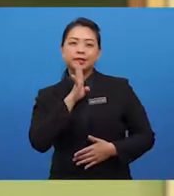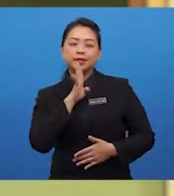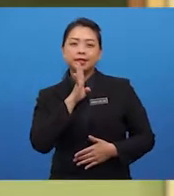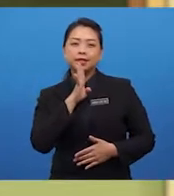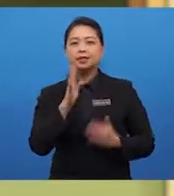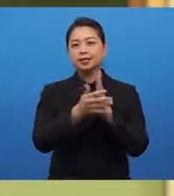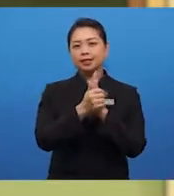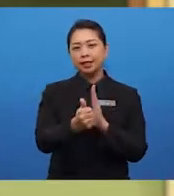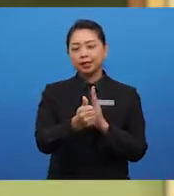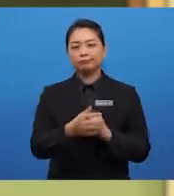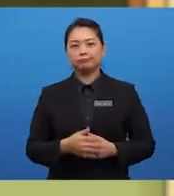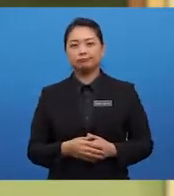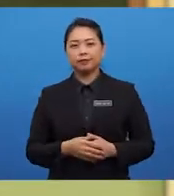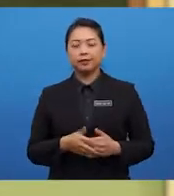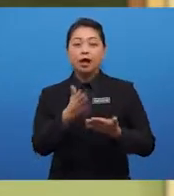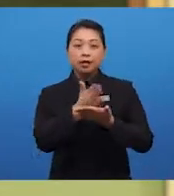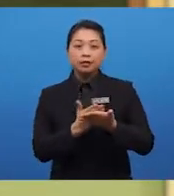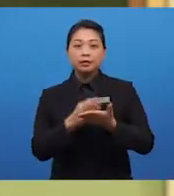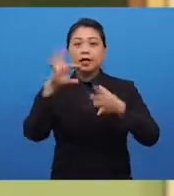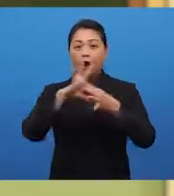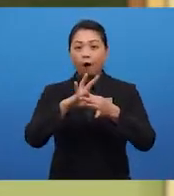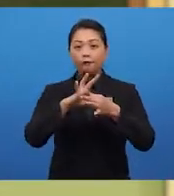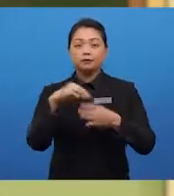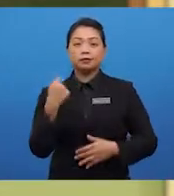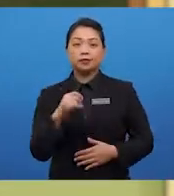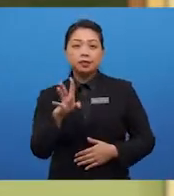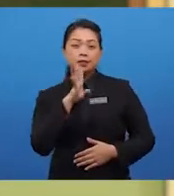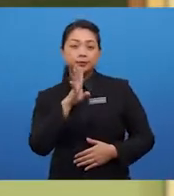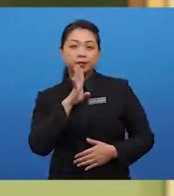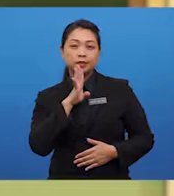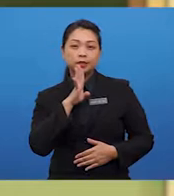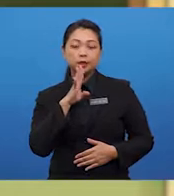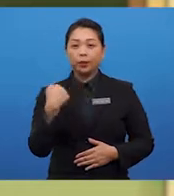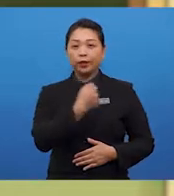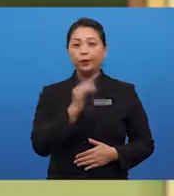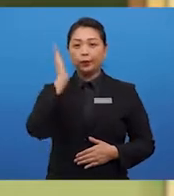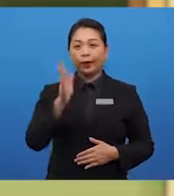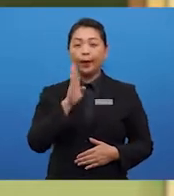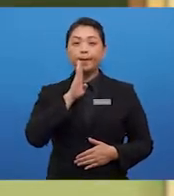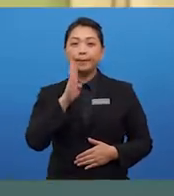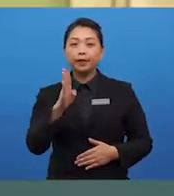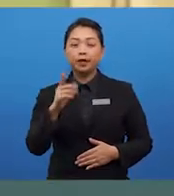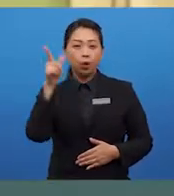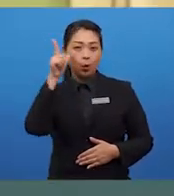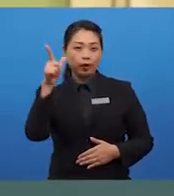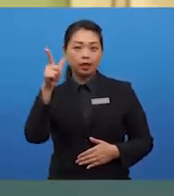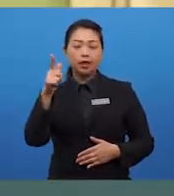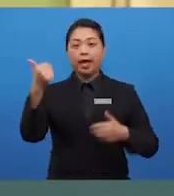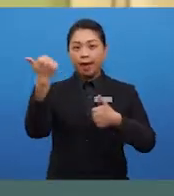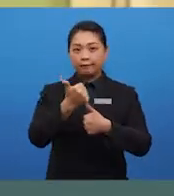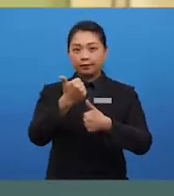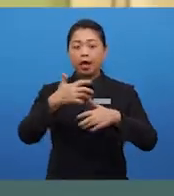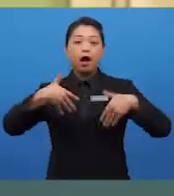Sekarang, beberapa aspek berbicara yang kita akan melihat. Pertama,